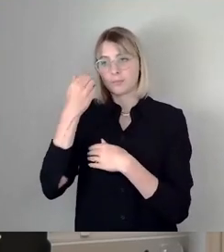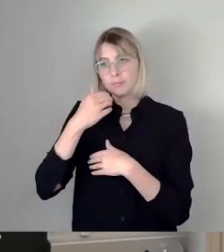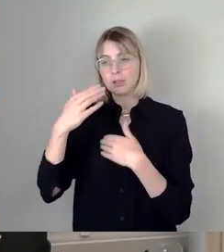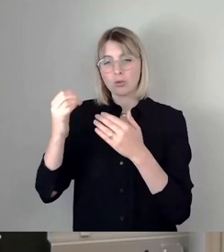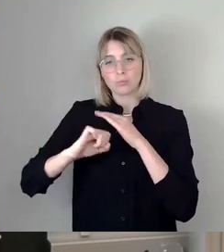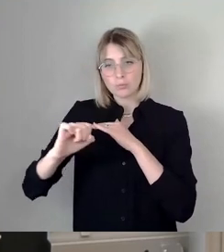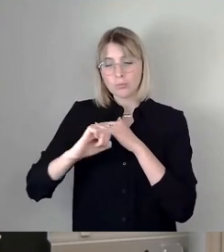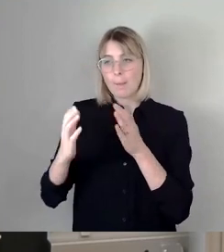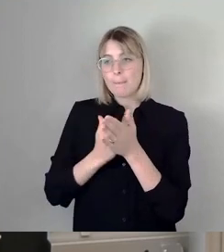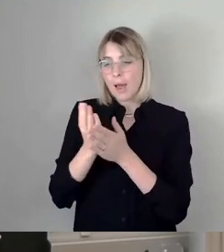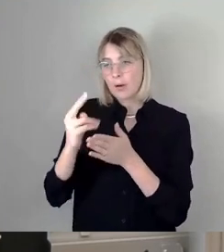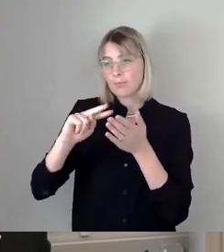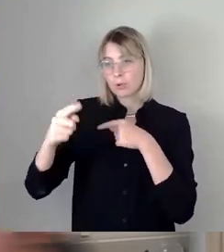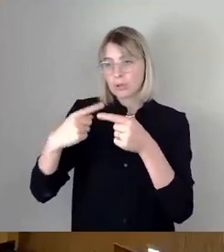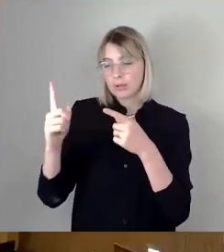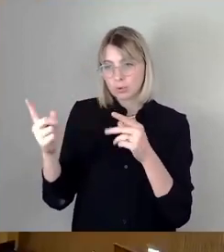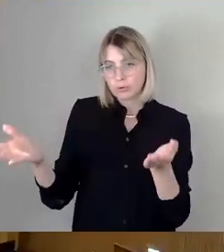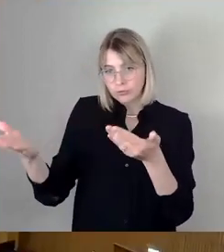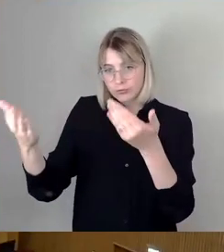Mehr fällt mir hierzu nicht ein. Vielen Dank.